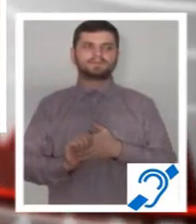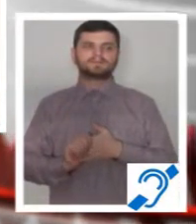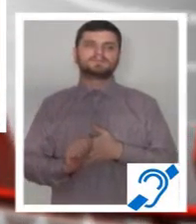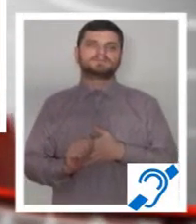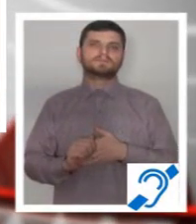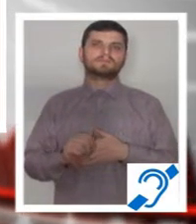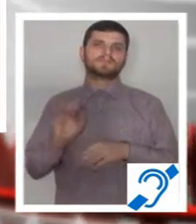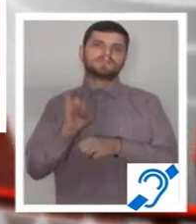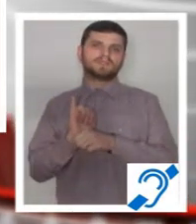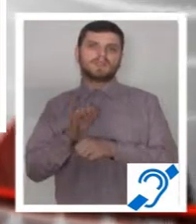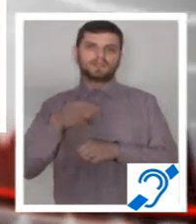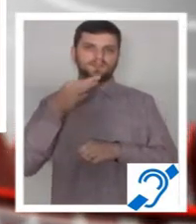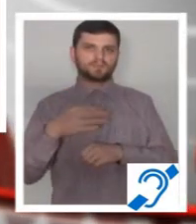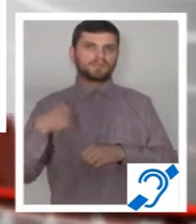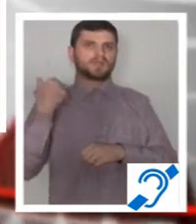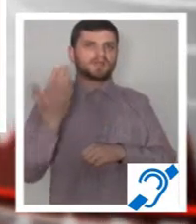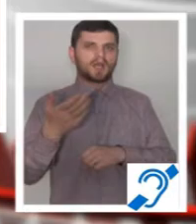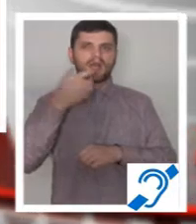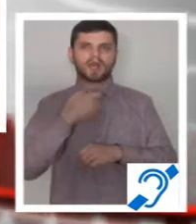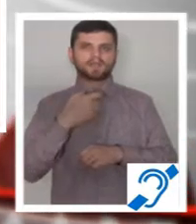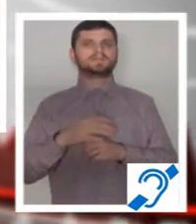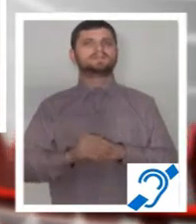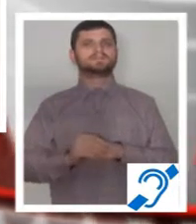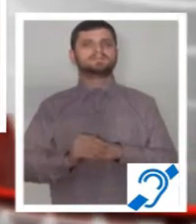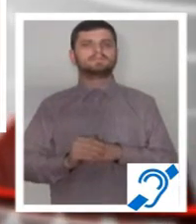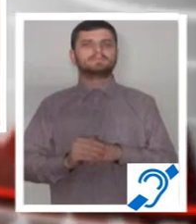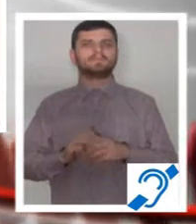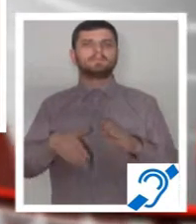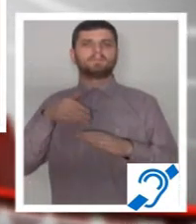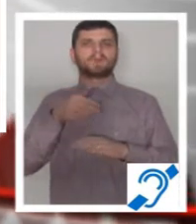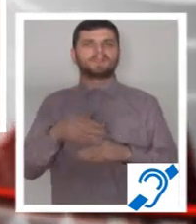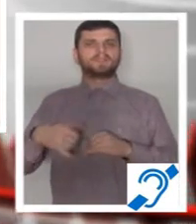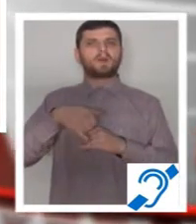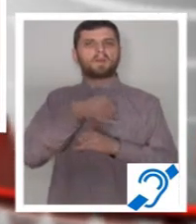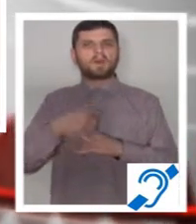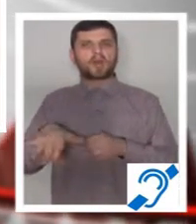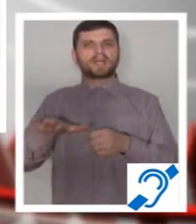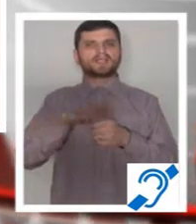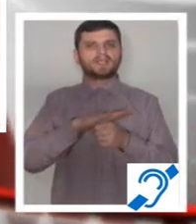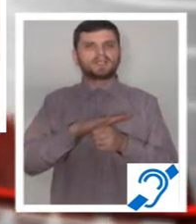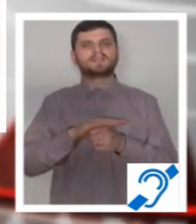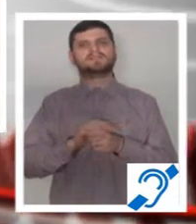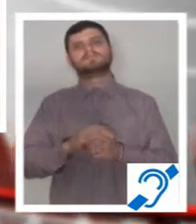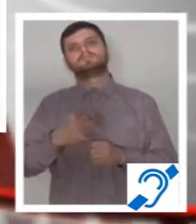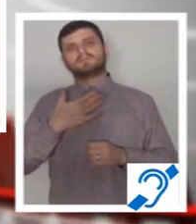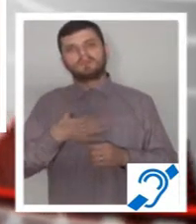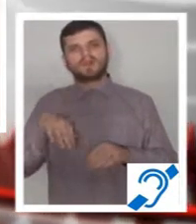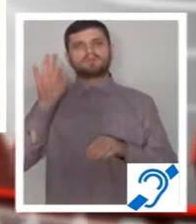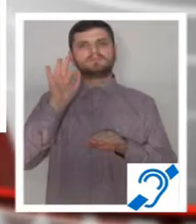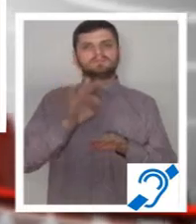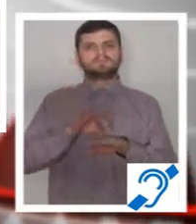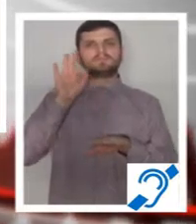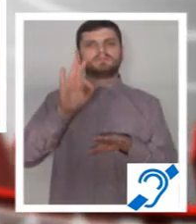În următorii ani, prin implementarea proiectului despre care vă vorbeam, la caroserie,